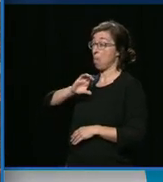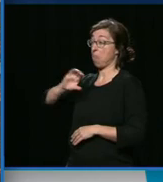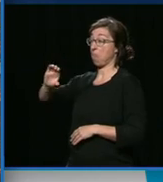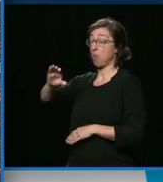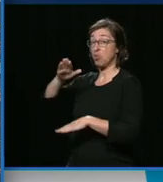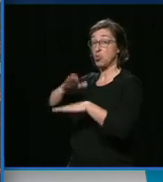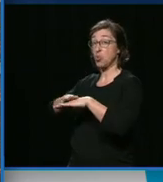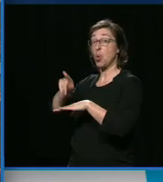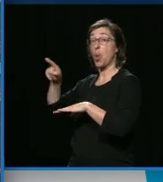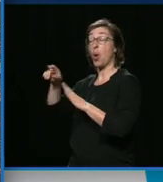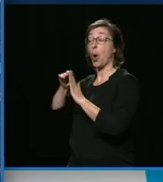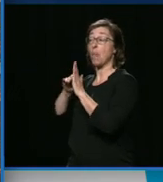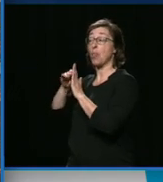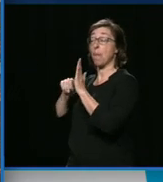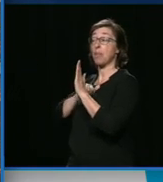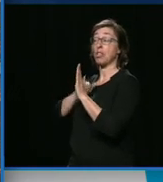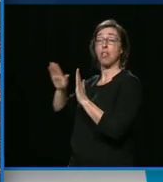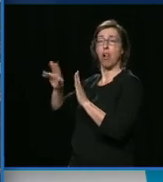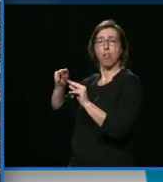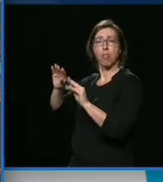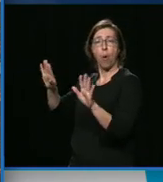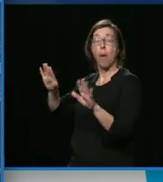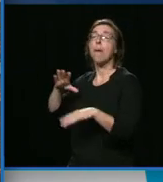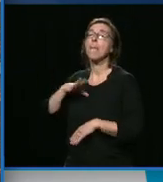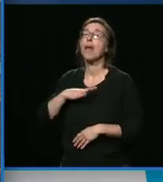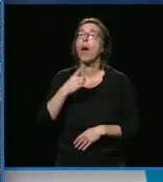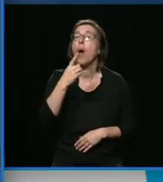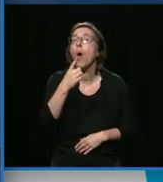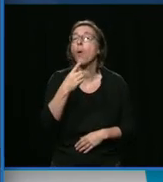courage et de leadership dans le dossier du CHS.